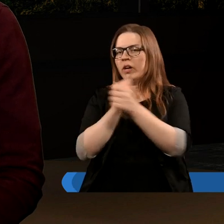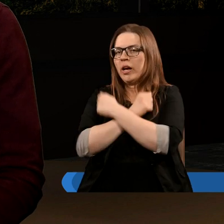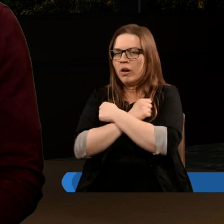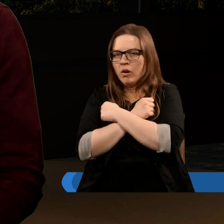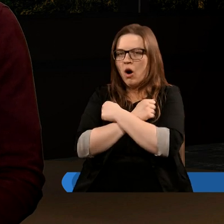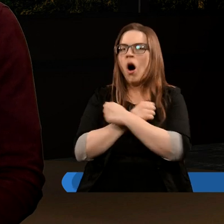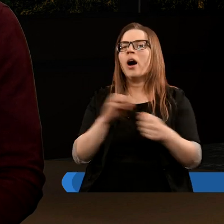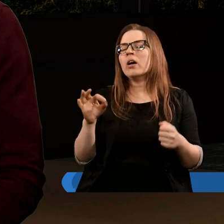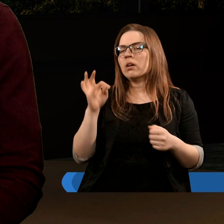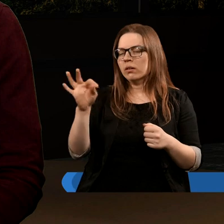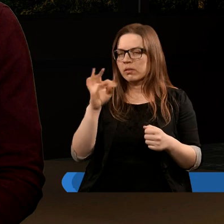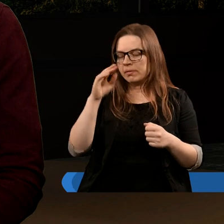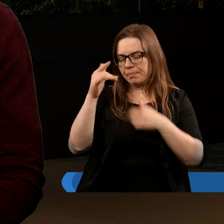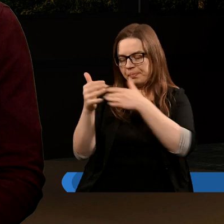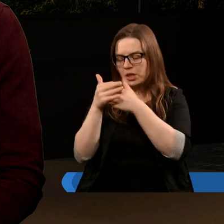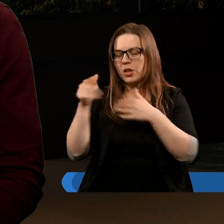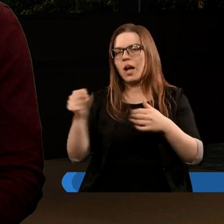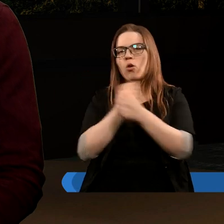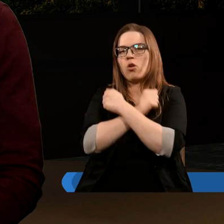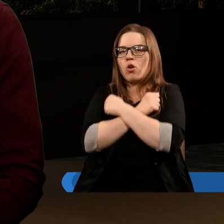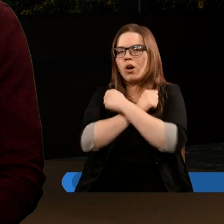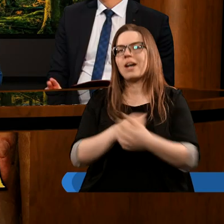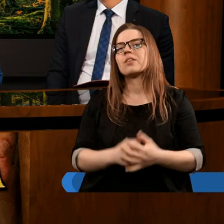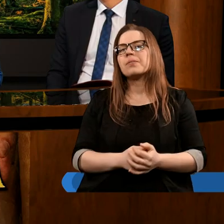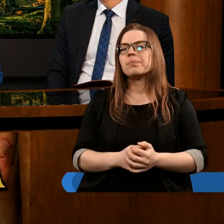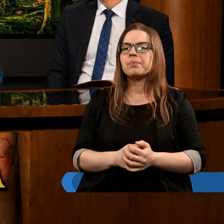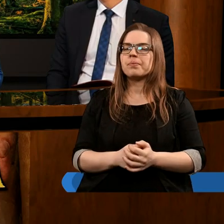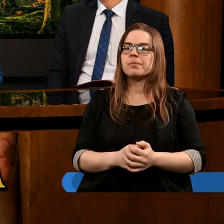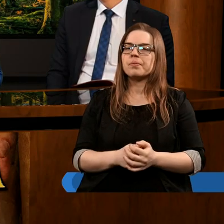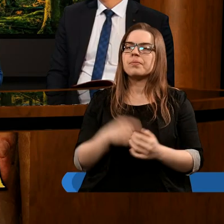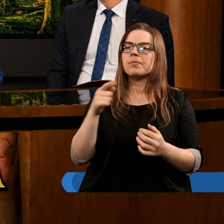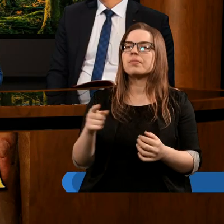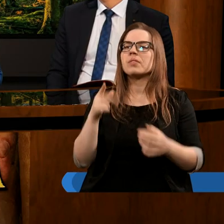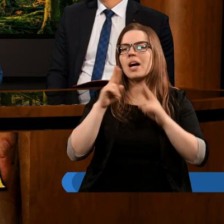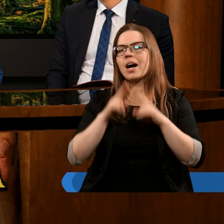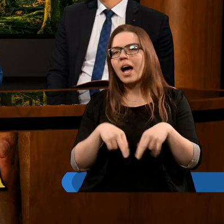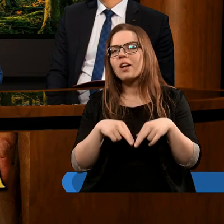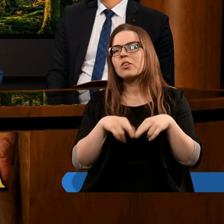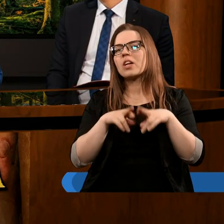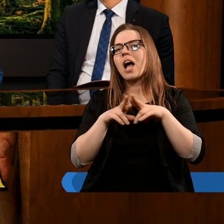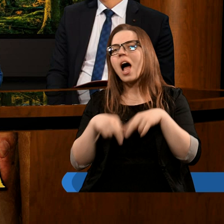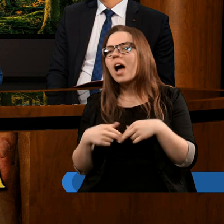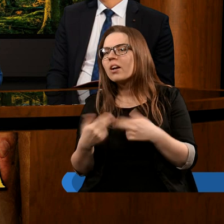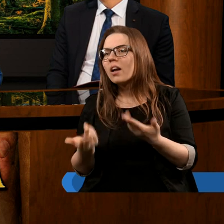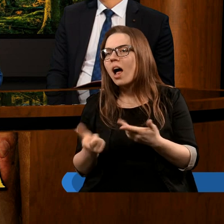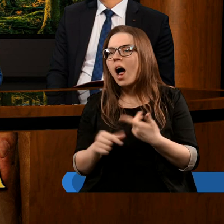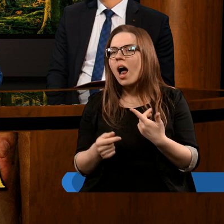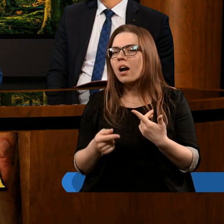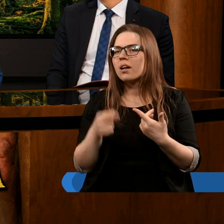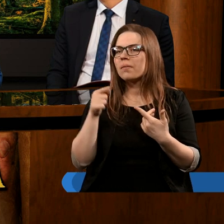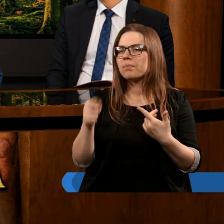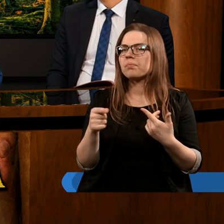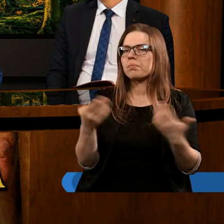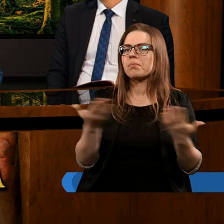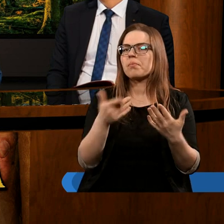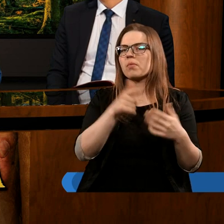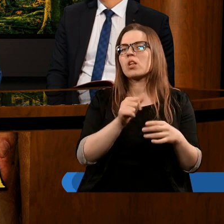kochać swojego bliżniego. Danielu? Reszta, resztka, ale oddzielona,